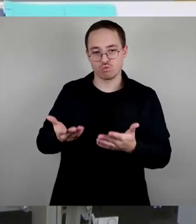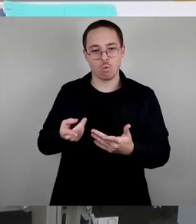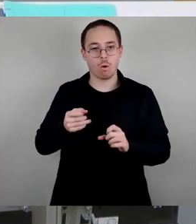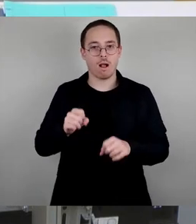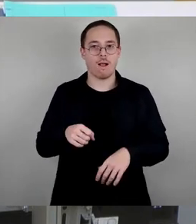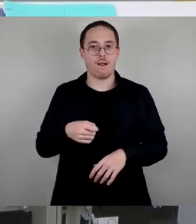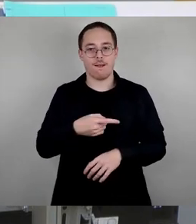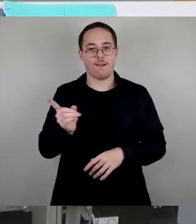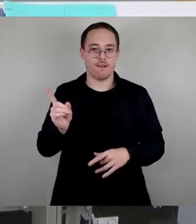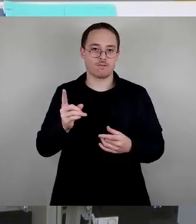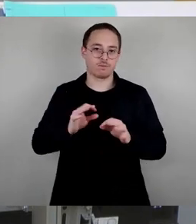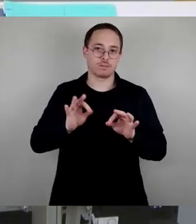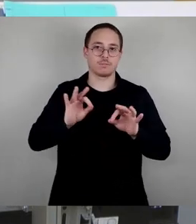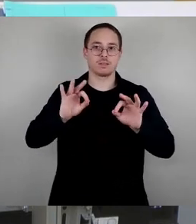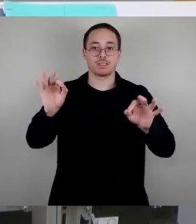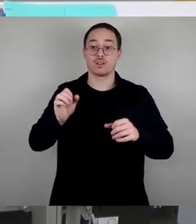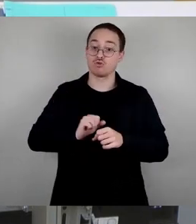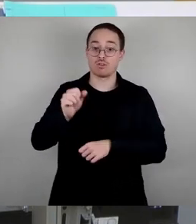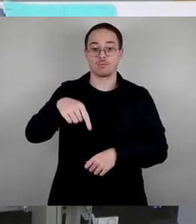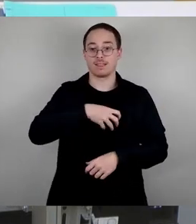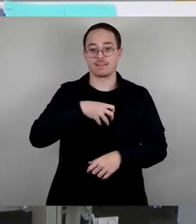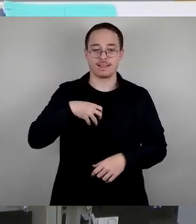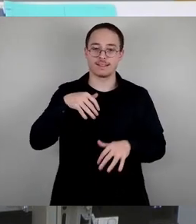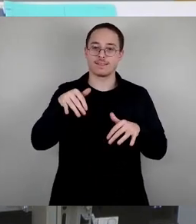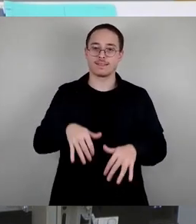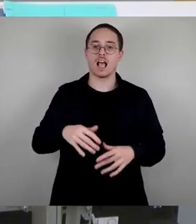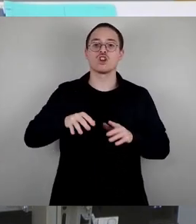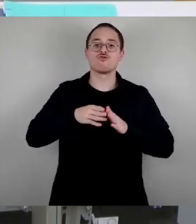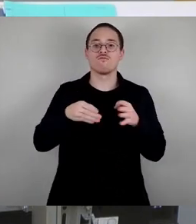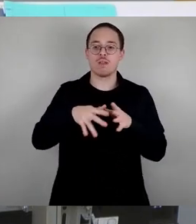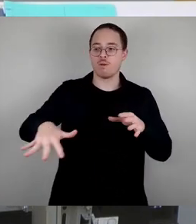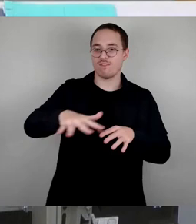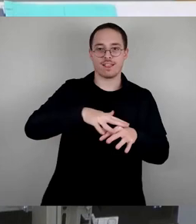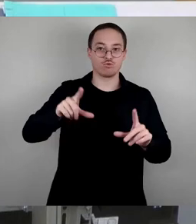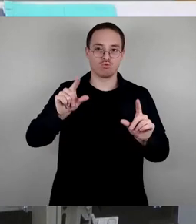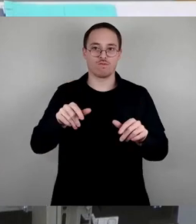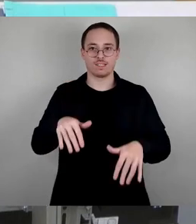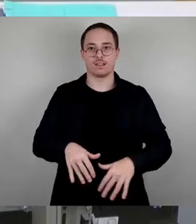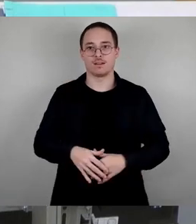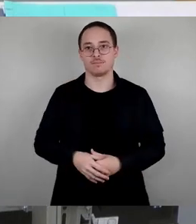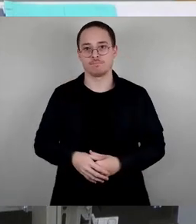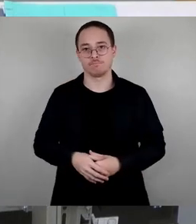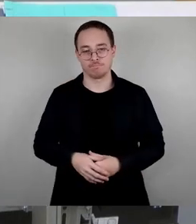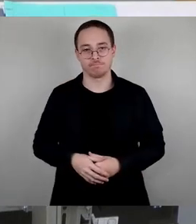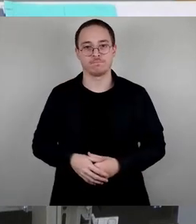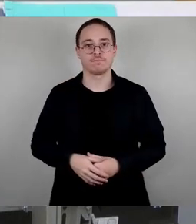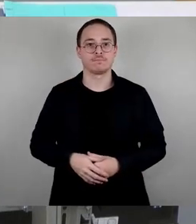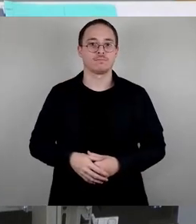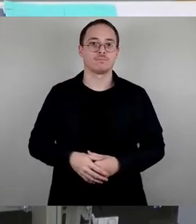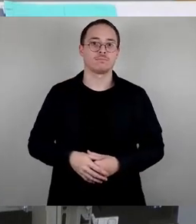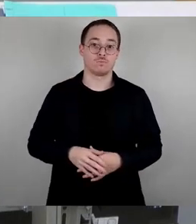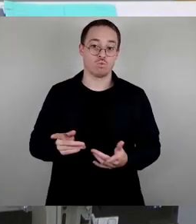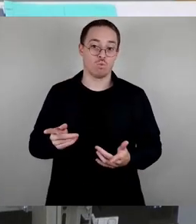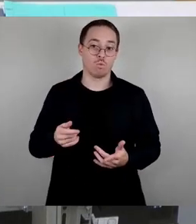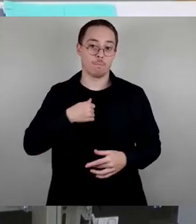noch ein Defizit an Schwimmflächen. Selbst nach der kompletten Sanierung aller existierenden Anlagen im Zuge der Bäder-Konzeption wird unsere Stadt